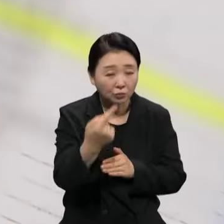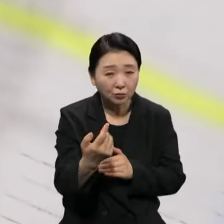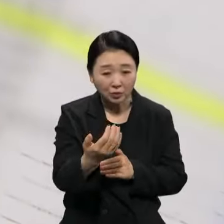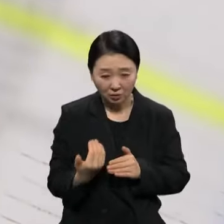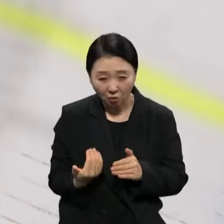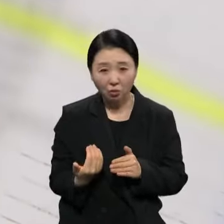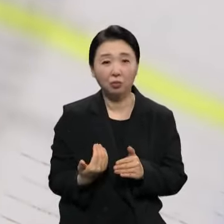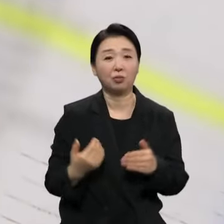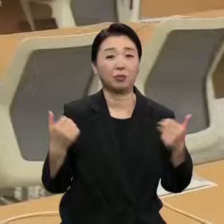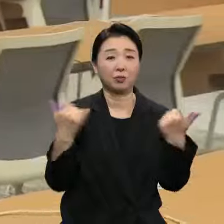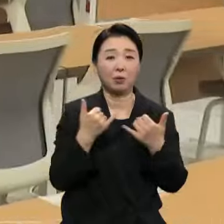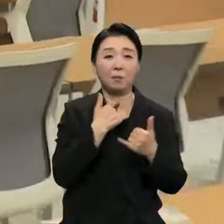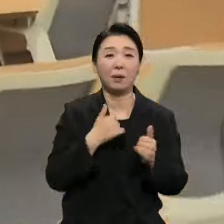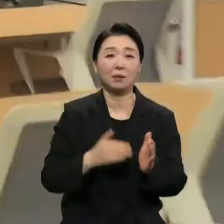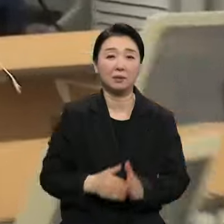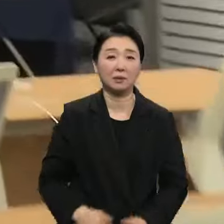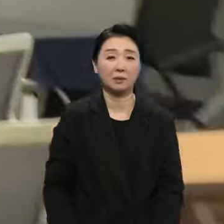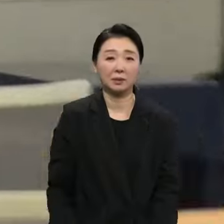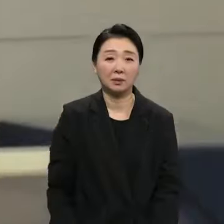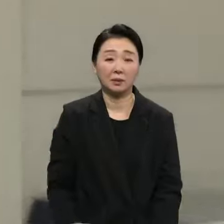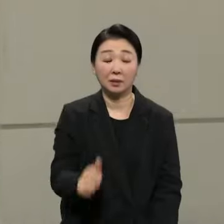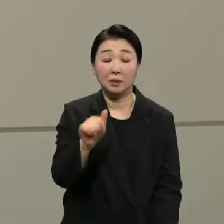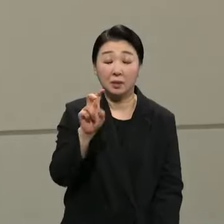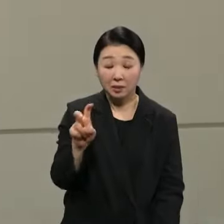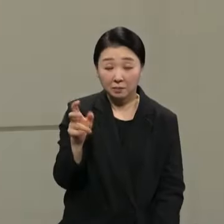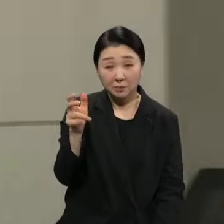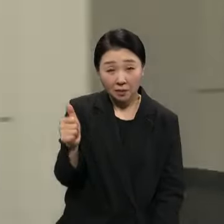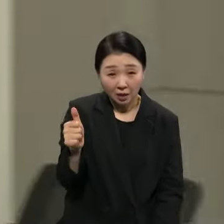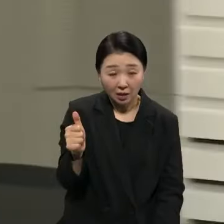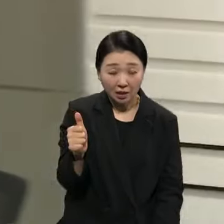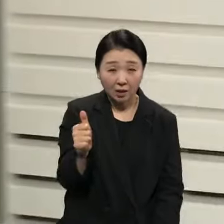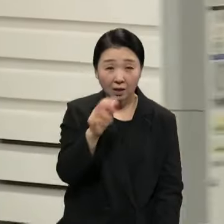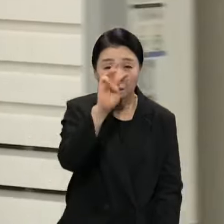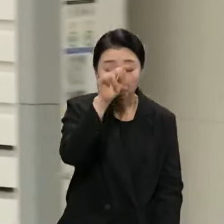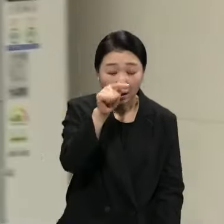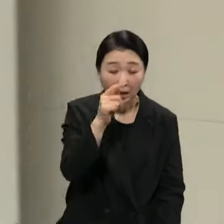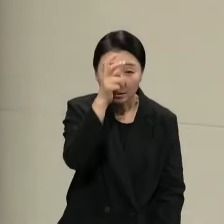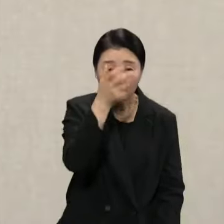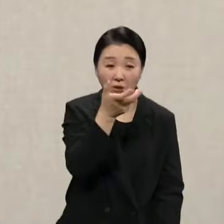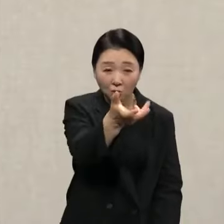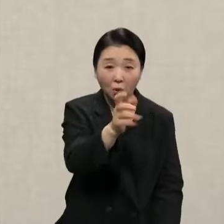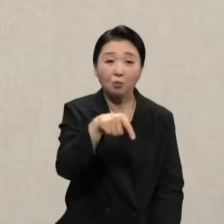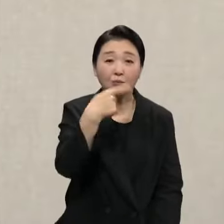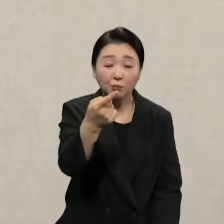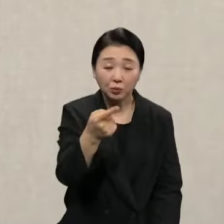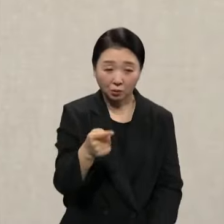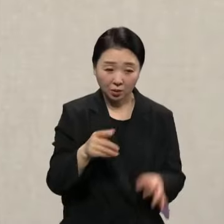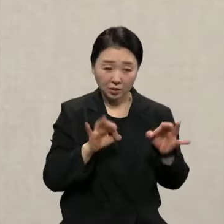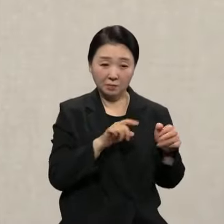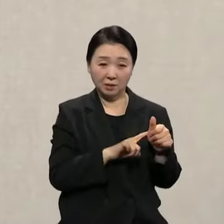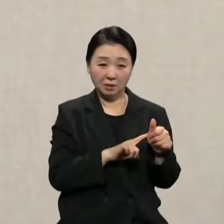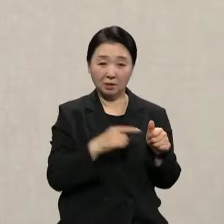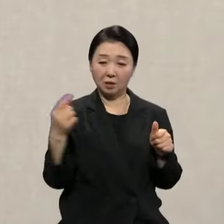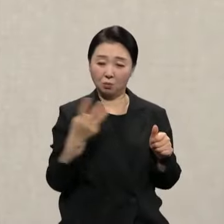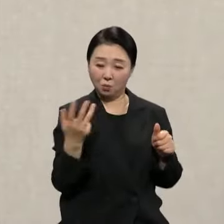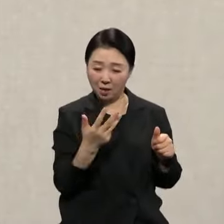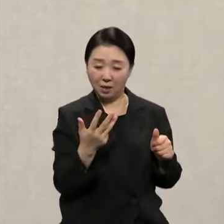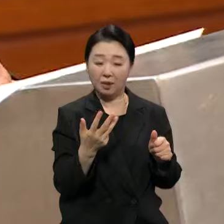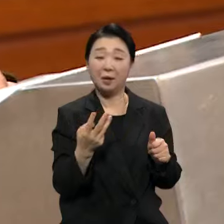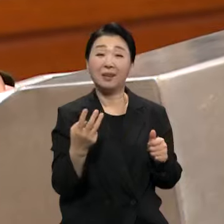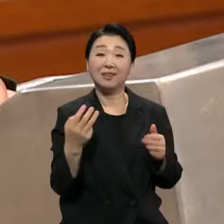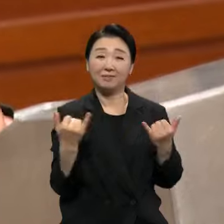시간에도 통화했습니다. 임 전 차장은 박 전 단장이 사건을 경찰로 넘긴 직후부터 김사령관과 3번 통화했습니다.